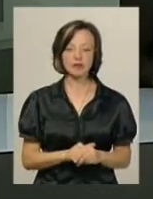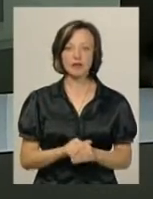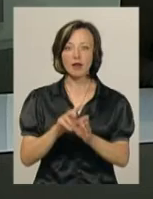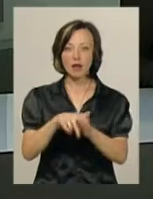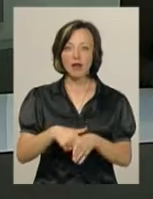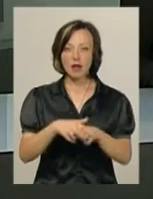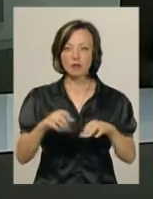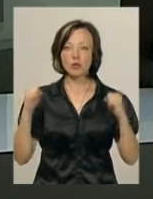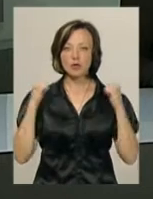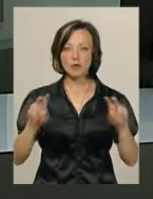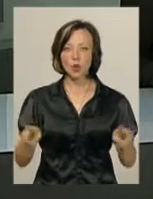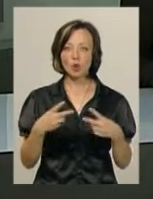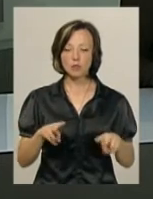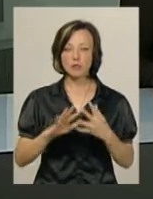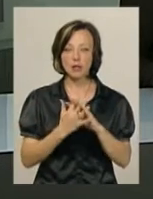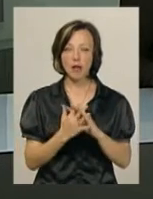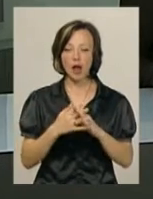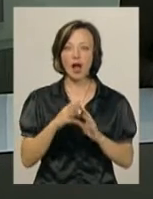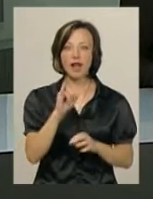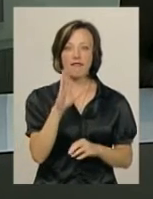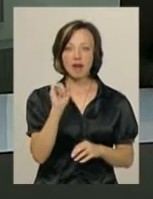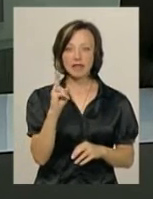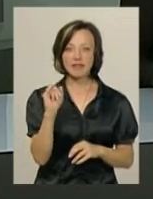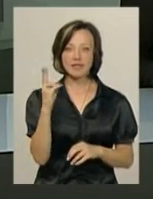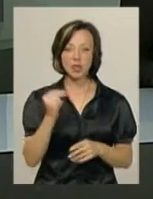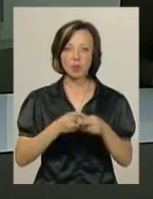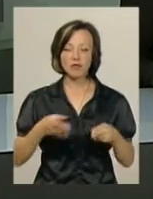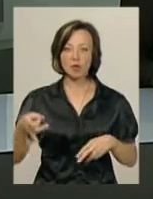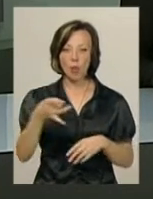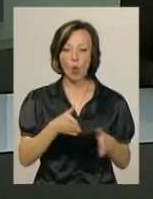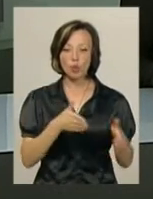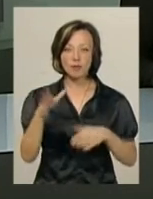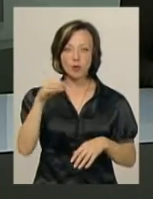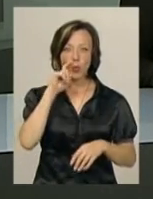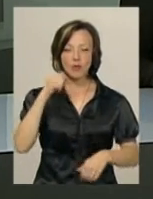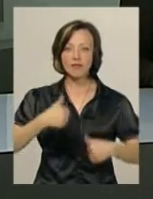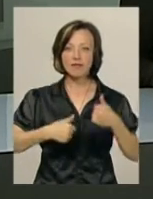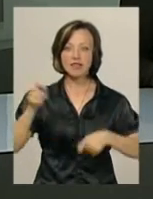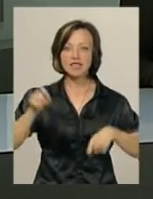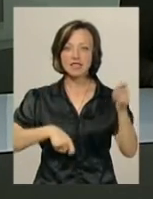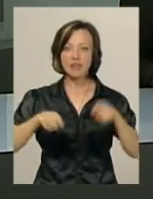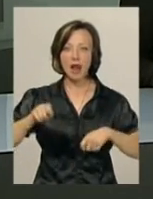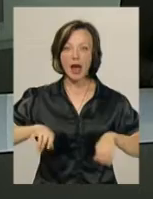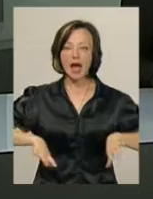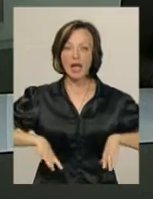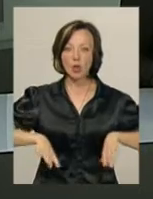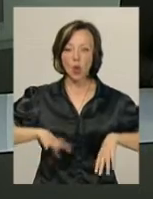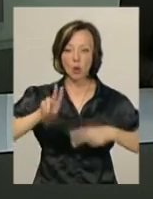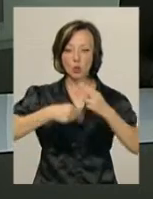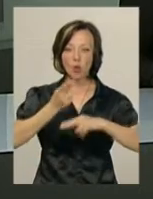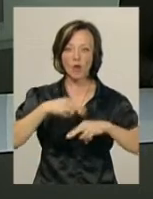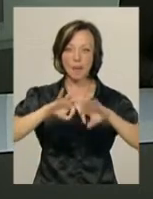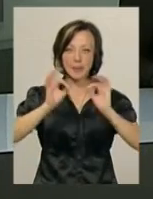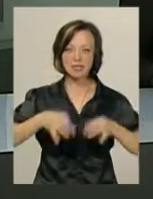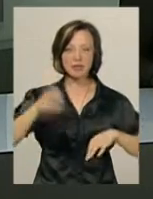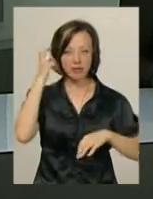кінно-спортивного клубу села Іванківці Дунаєвецького району готуються до всеукраїнського фестивалю кінно-трюкового мистецтва в Києві. Він